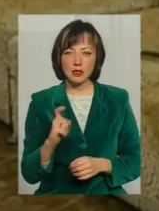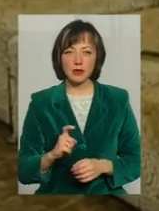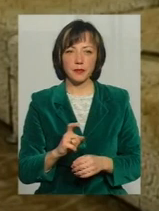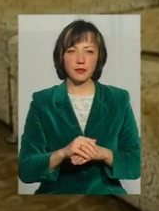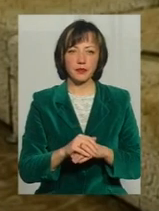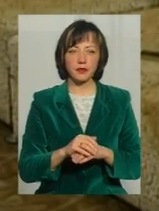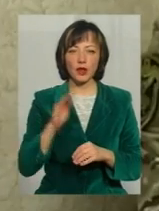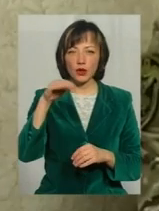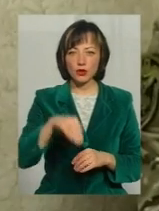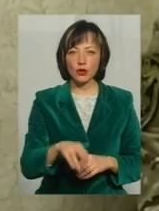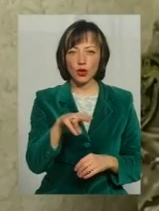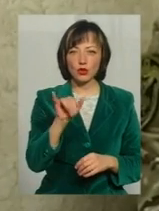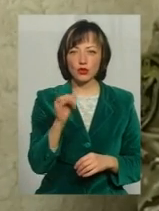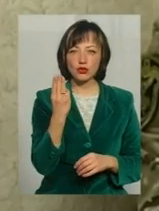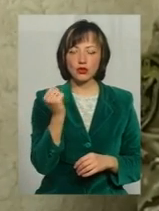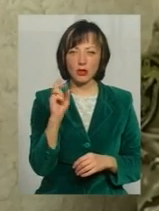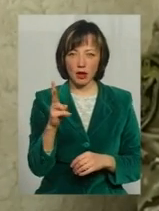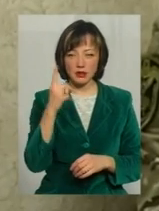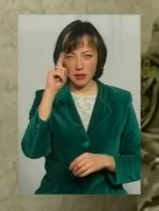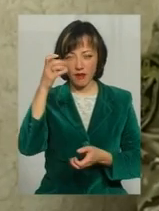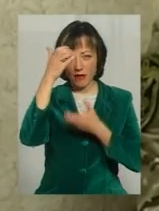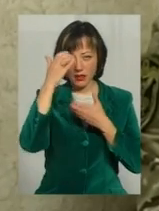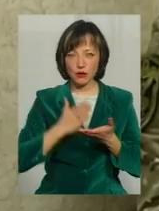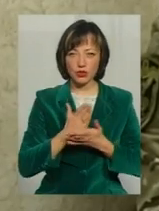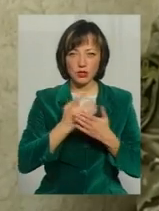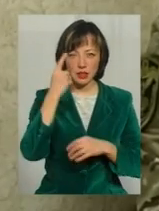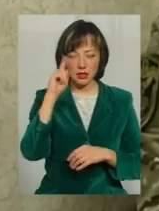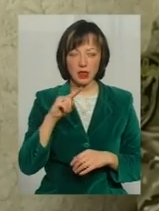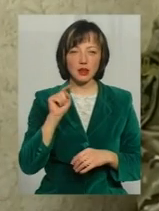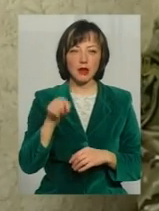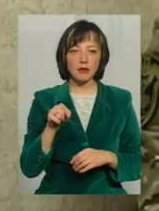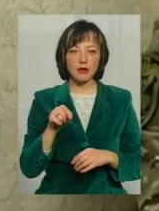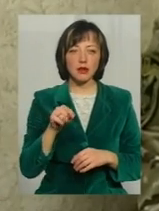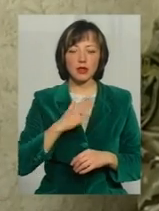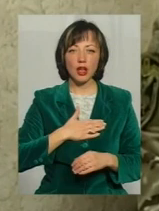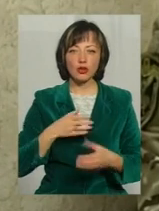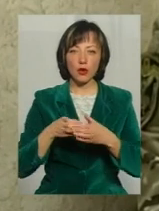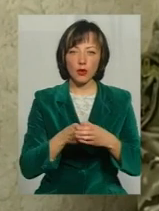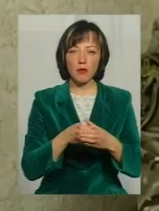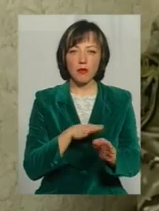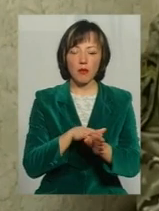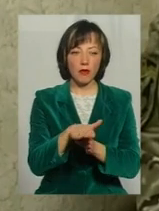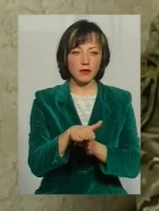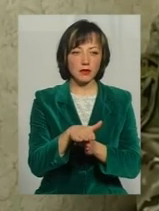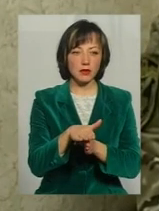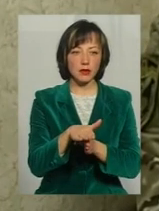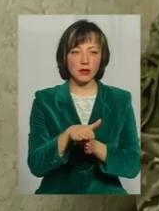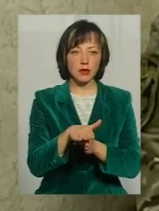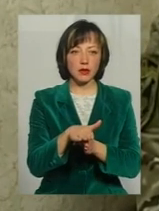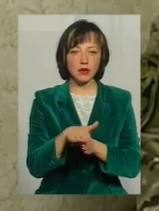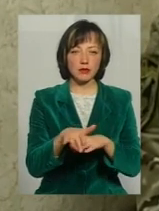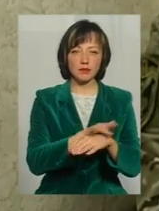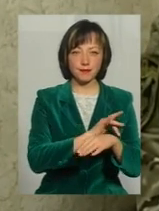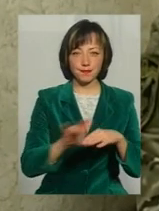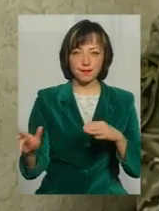на Душаке, хто знає в Афганістані служити, знає Душак Там наша колона повністю погибла,